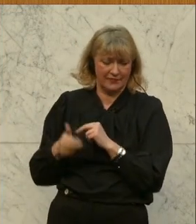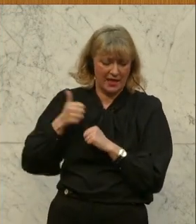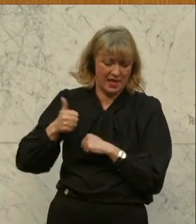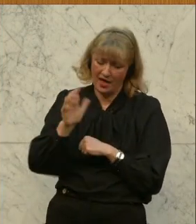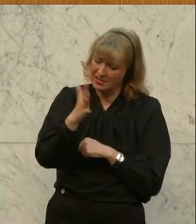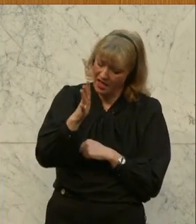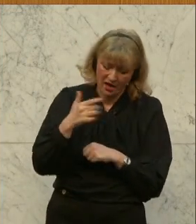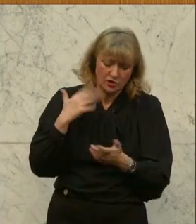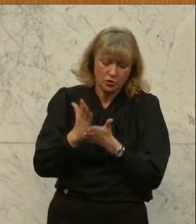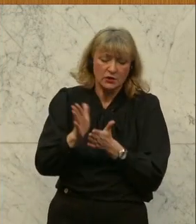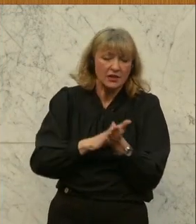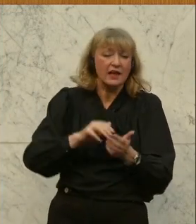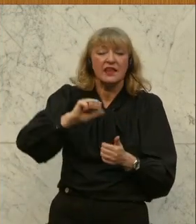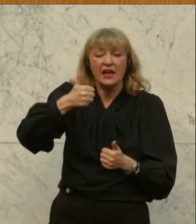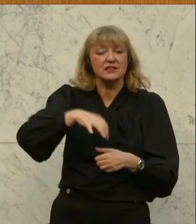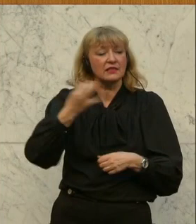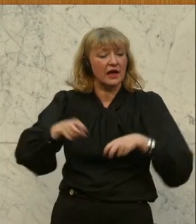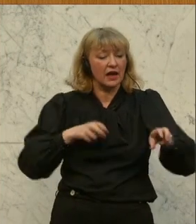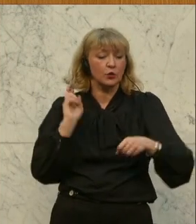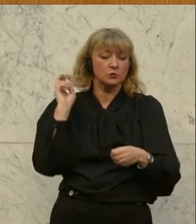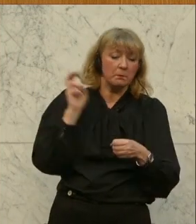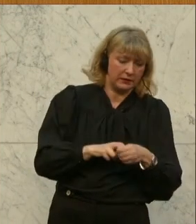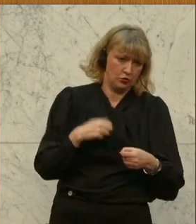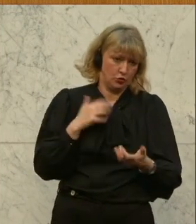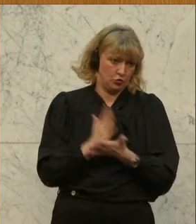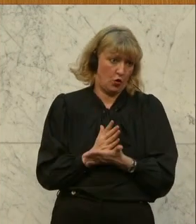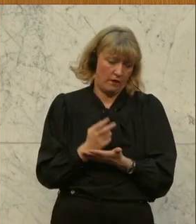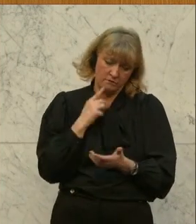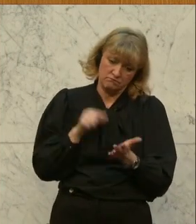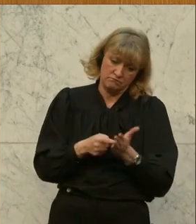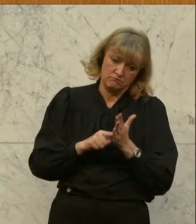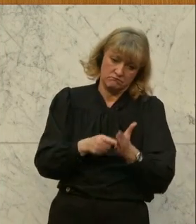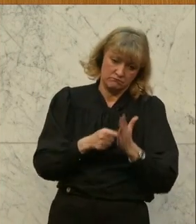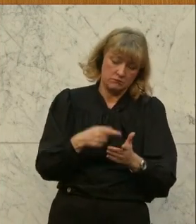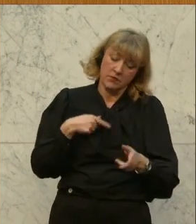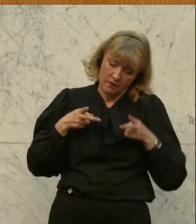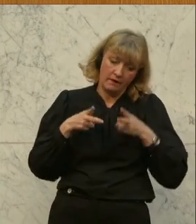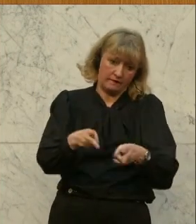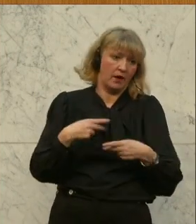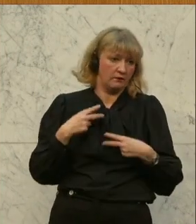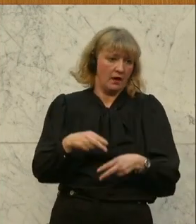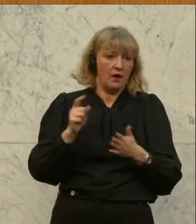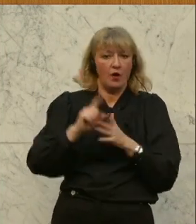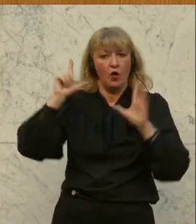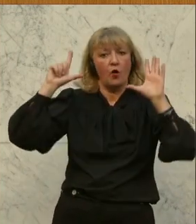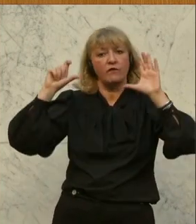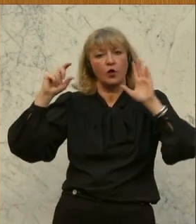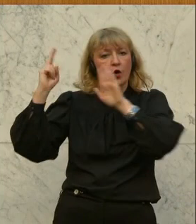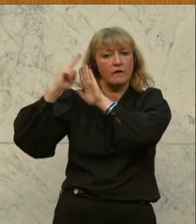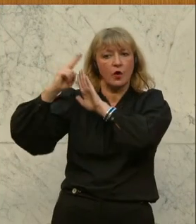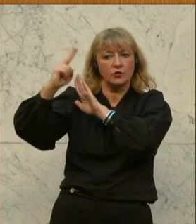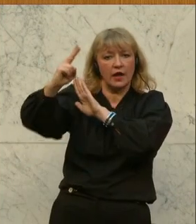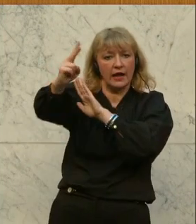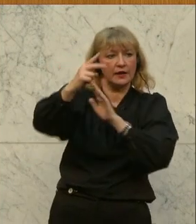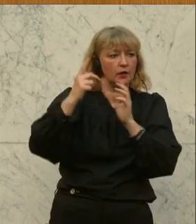haben das seit dem ersten Tag unserer Regierungsbeteiligung gemacht. Wir gehen diesen Weg. Die Photovoltaik in Österreich nur noch eine